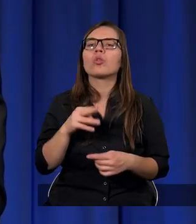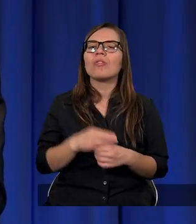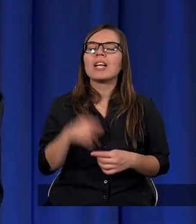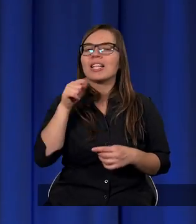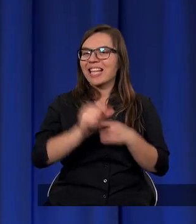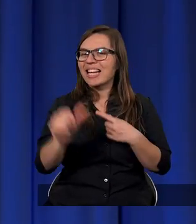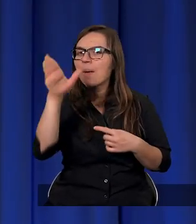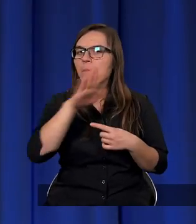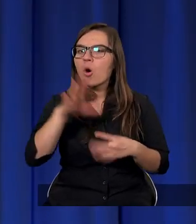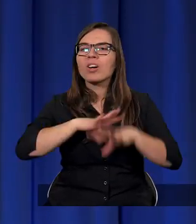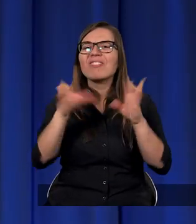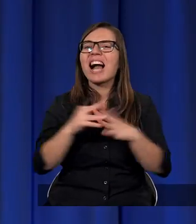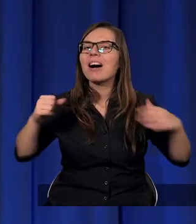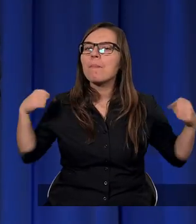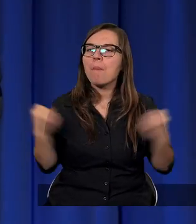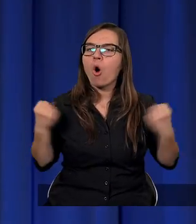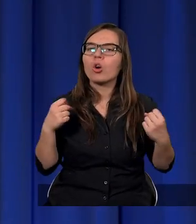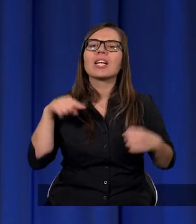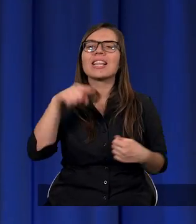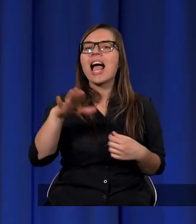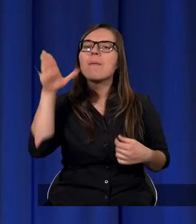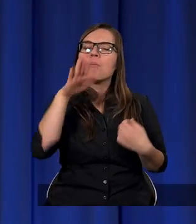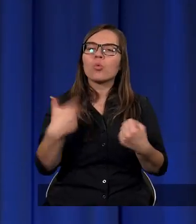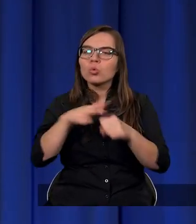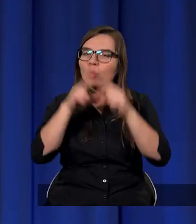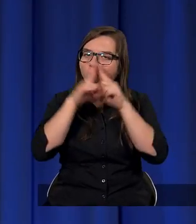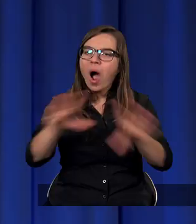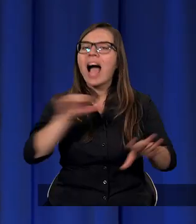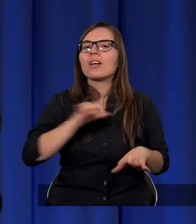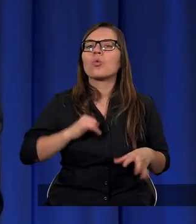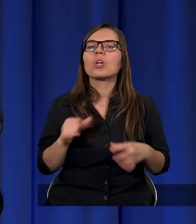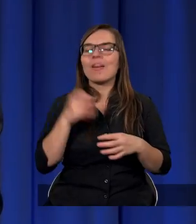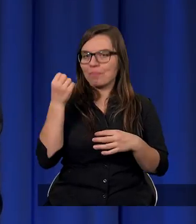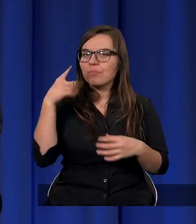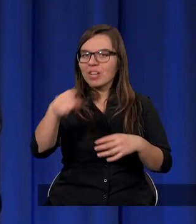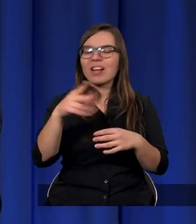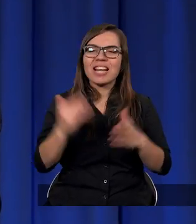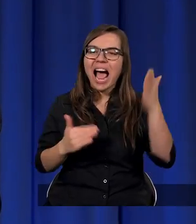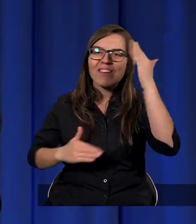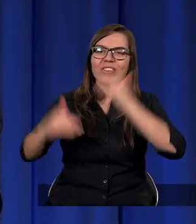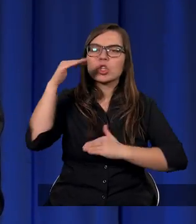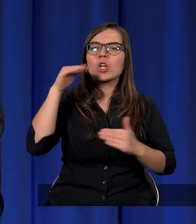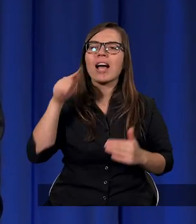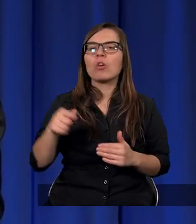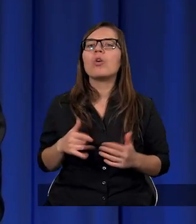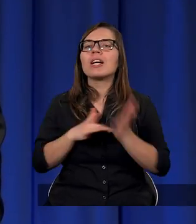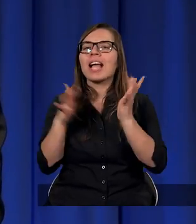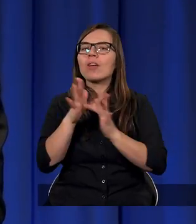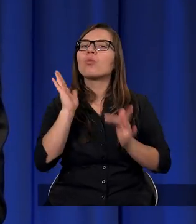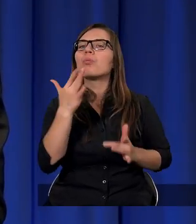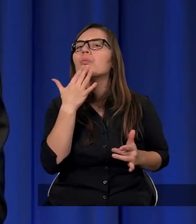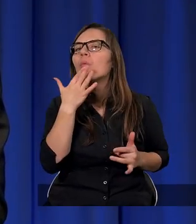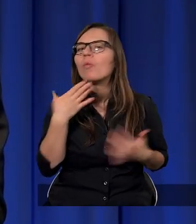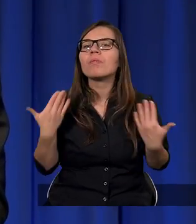Bogiem Wszechmogącym. Ten Bóg, który okazuje się Mojżeszowi w krzewie. Jezus potem